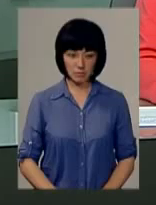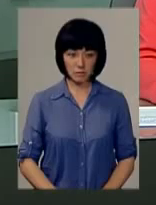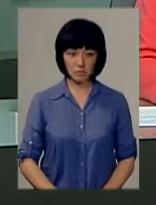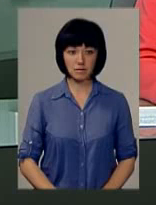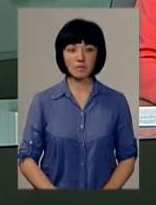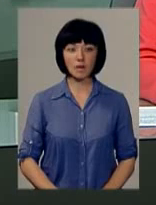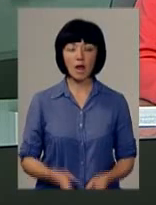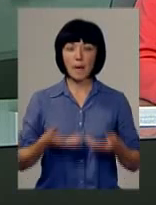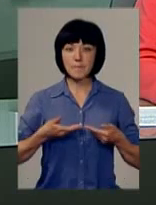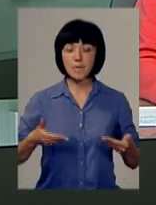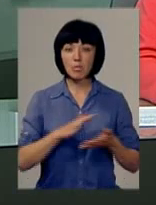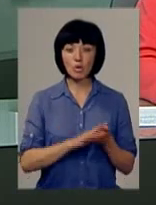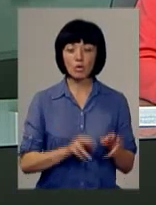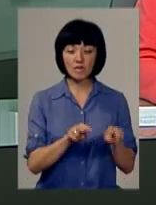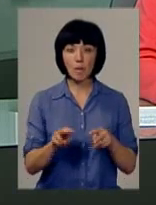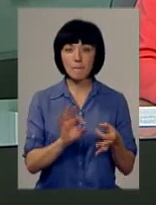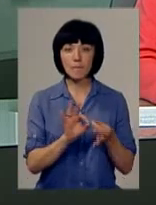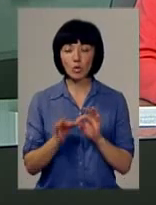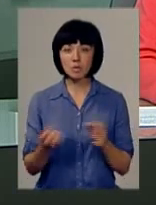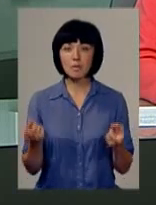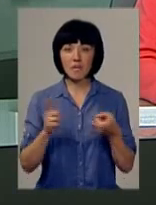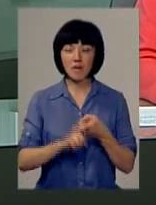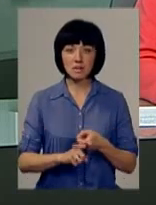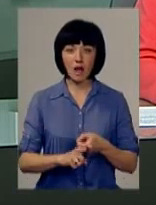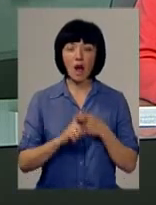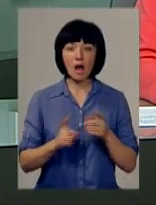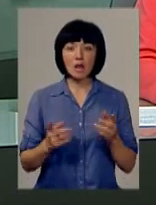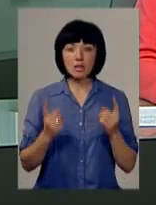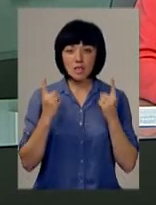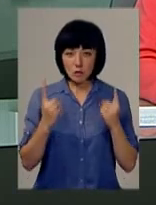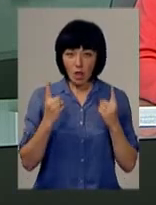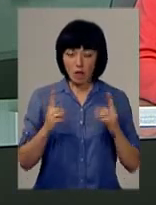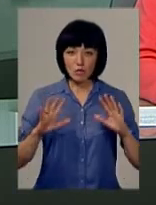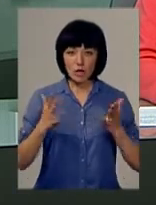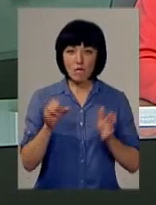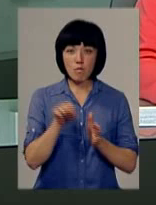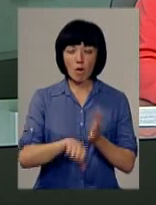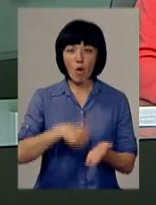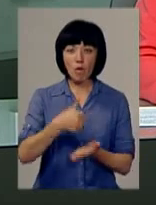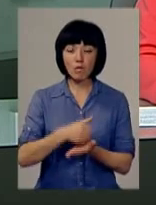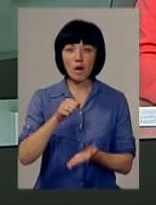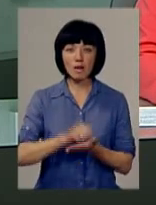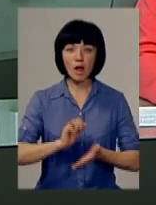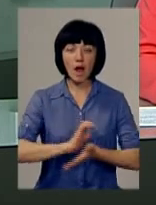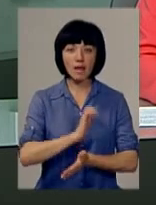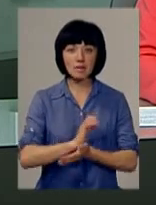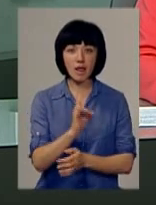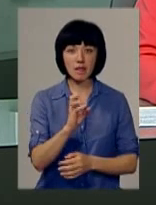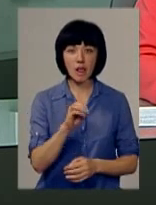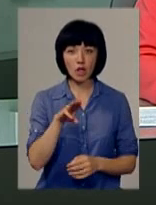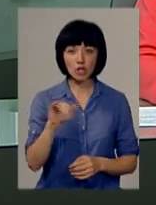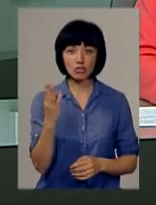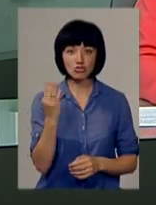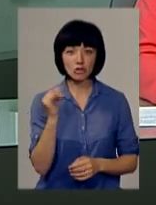Ми продовжуємо відстежувати подробиці, пов'язані із резонансною подією – вбивством головного редактора газети «Нетішинський